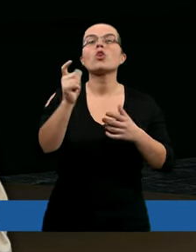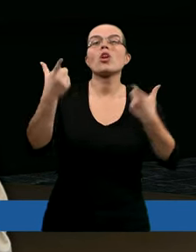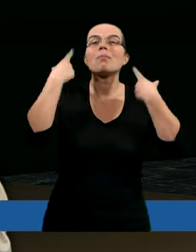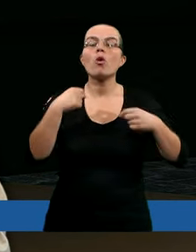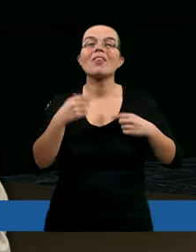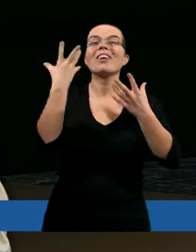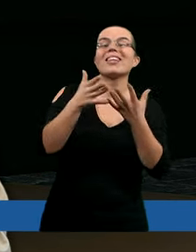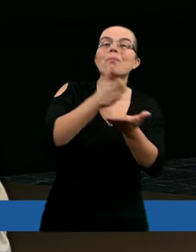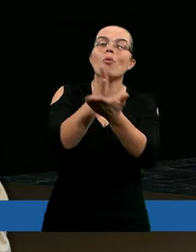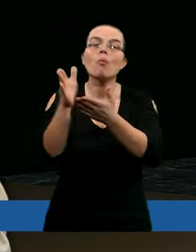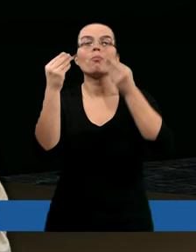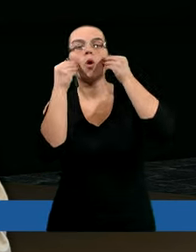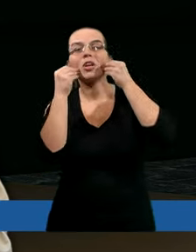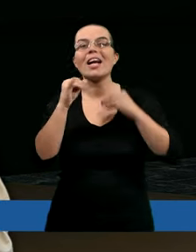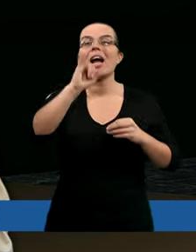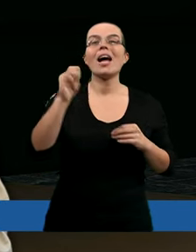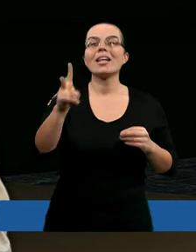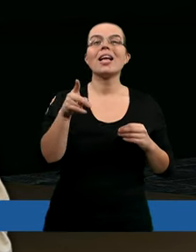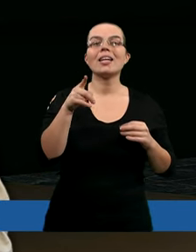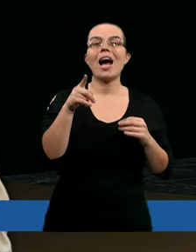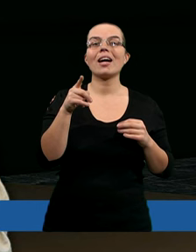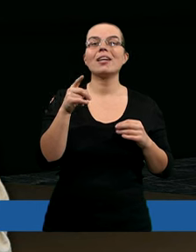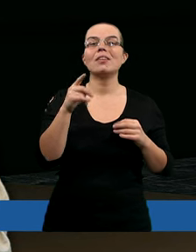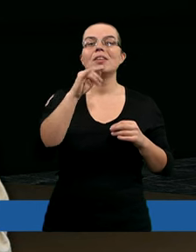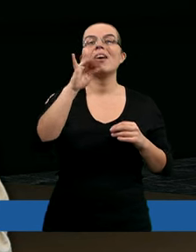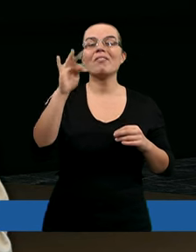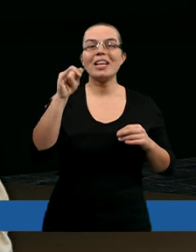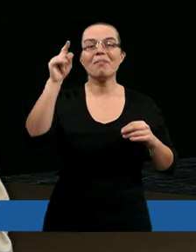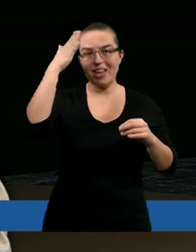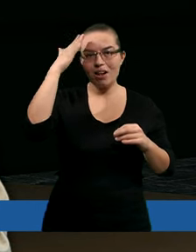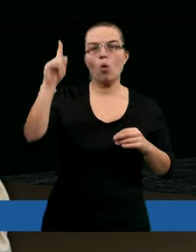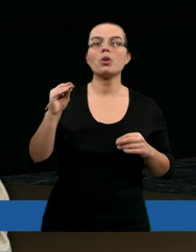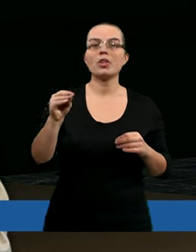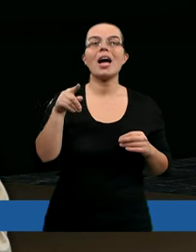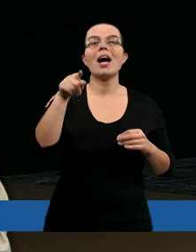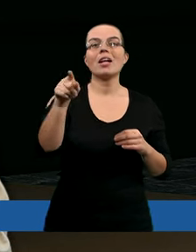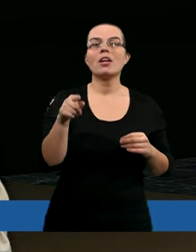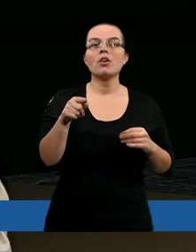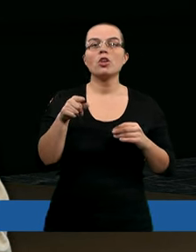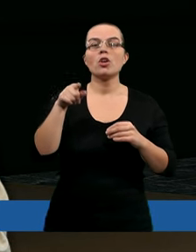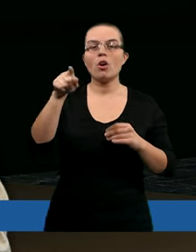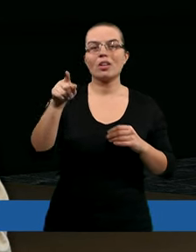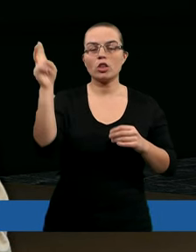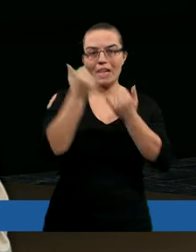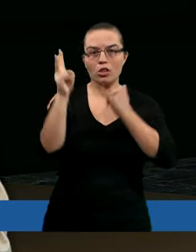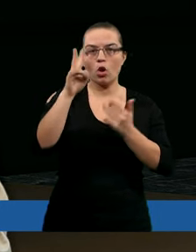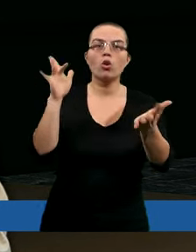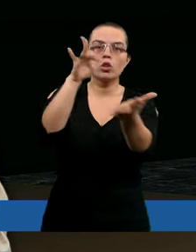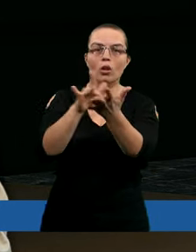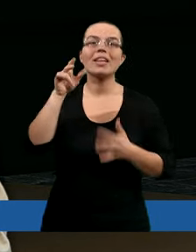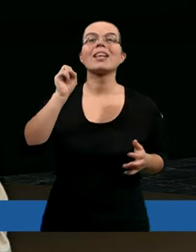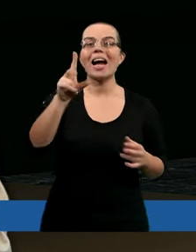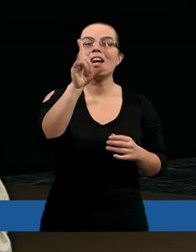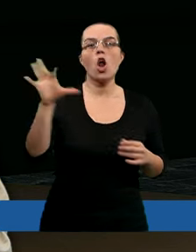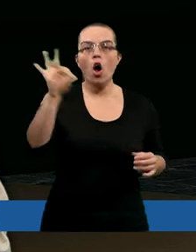przyjaciele powinni pocieszać jednak ci, wierząc, że błędnie, że jeżeli kogoś dotknęło